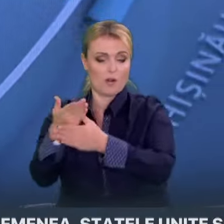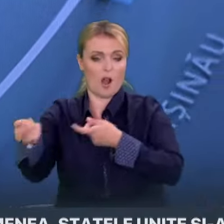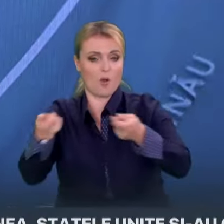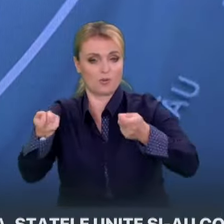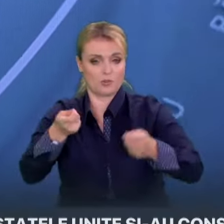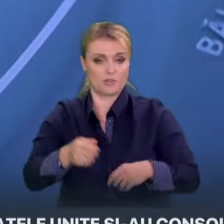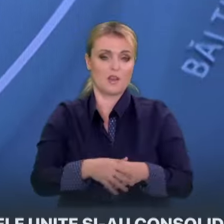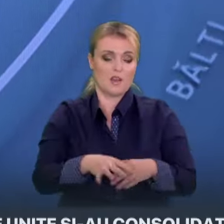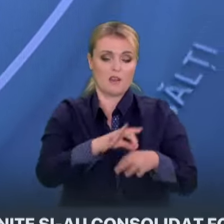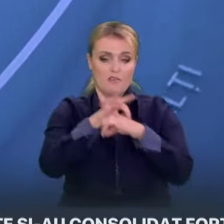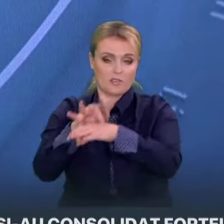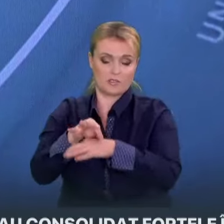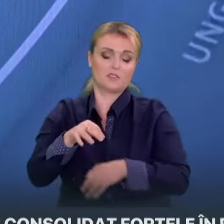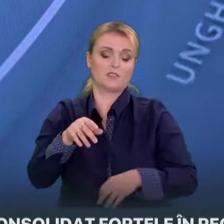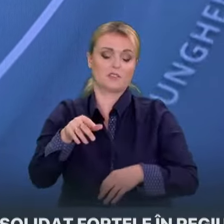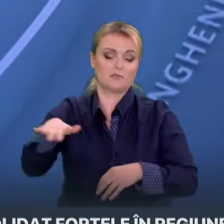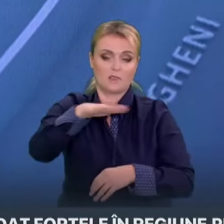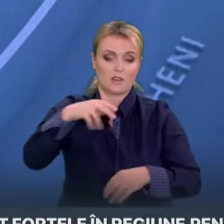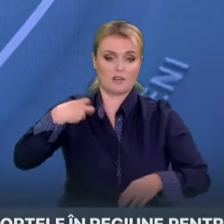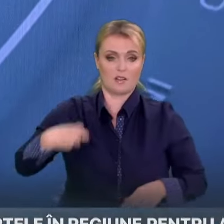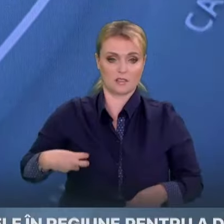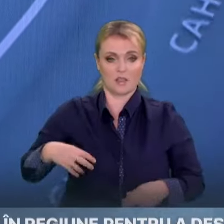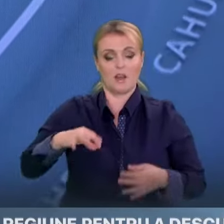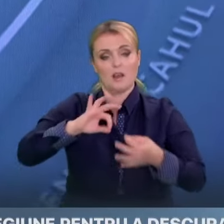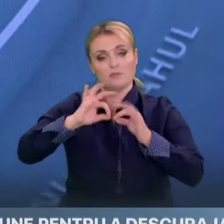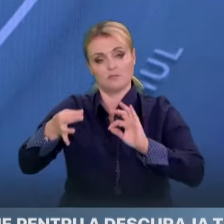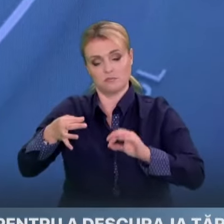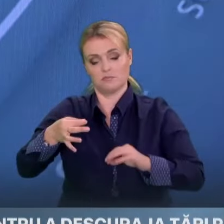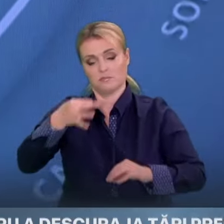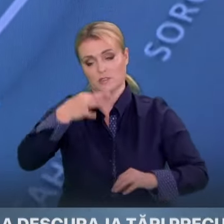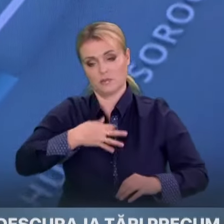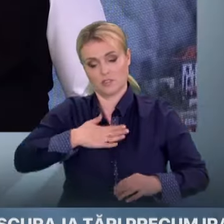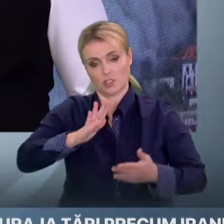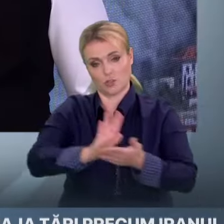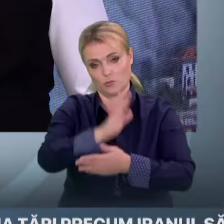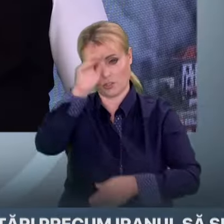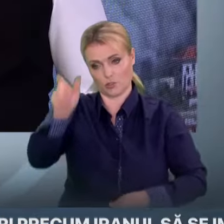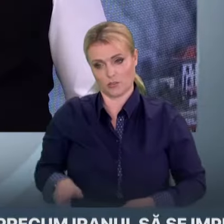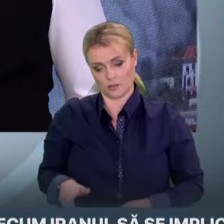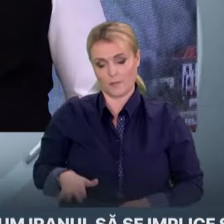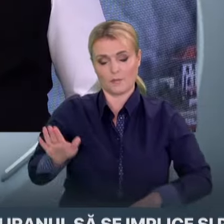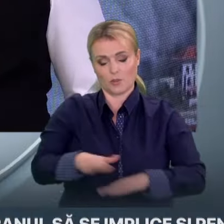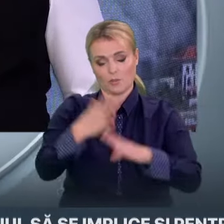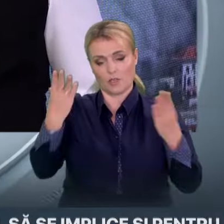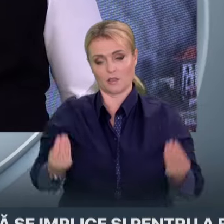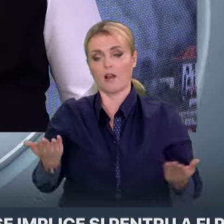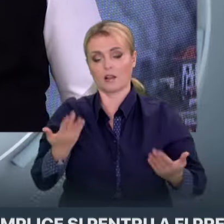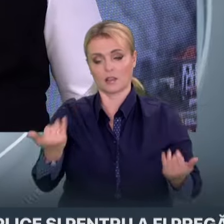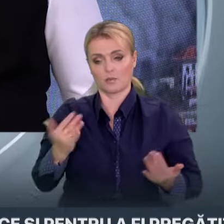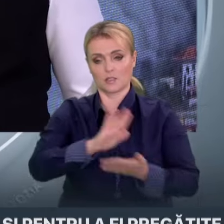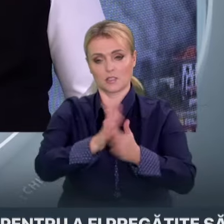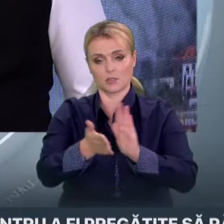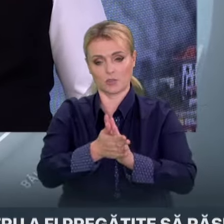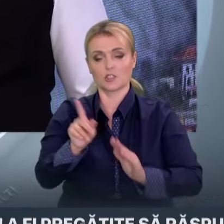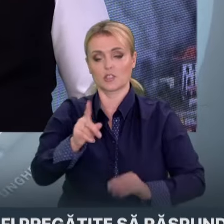evacuarea lor din zona de risc. Mai multe la acest subiect știe colegul meu Bogdan Nigai. Bogdan, bună ziua! Care este situația și ce